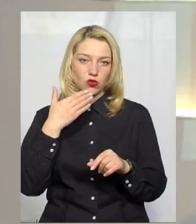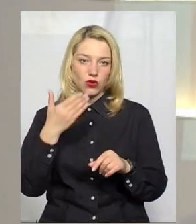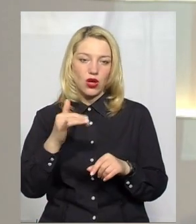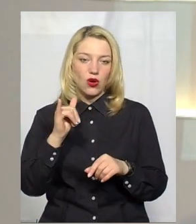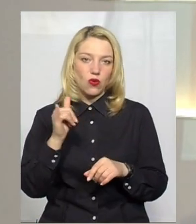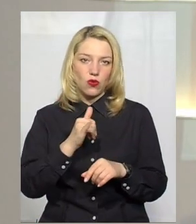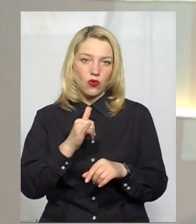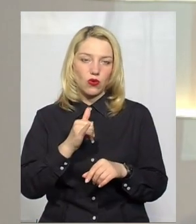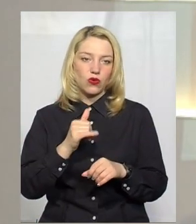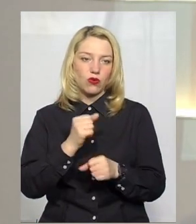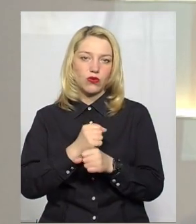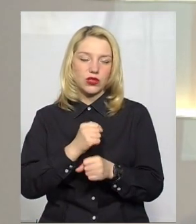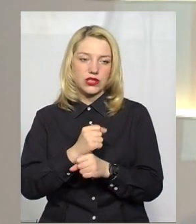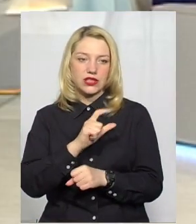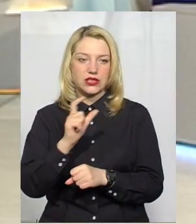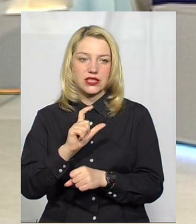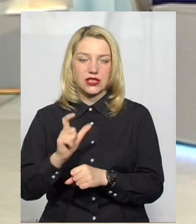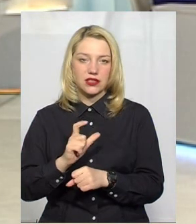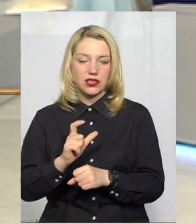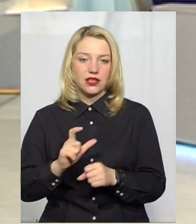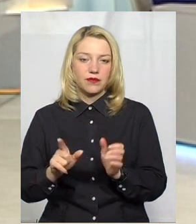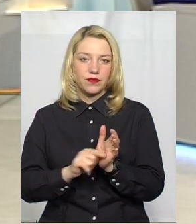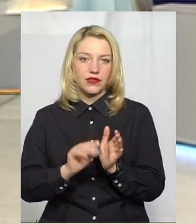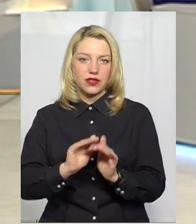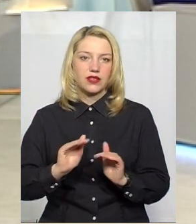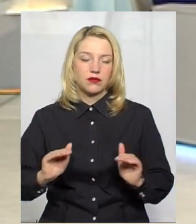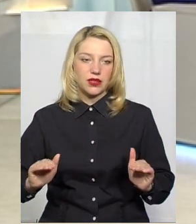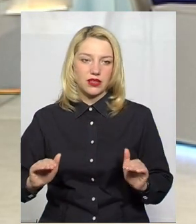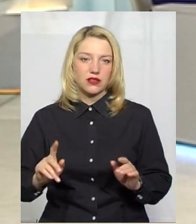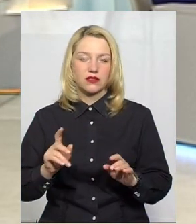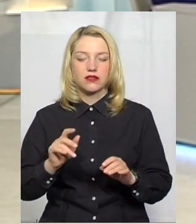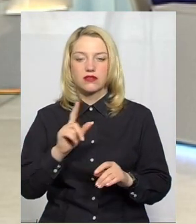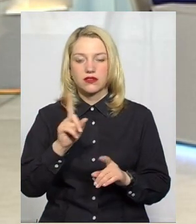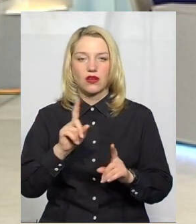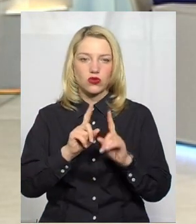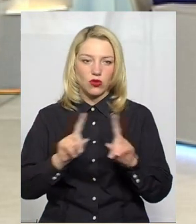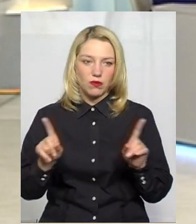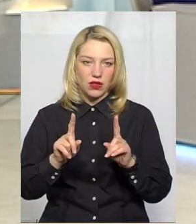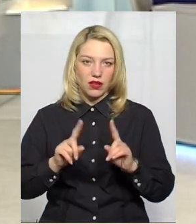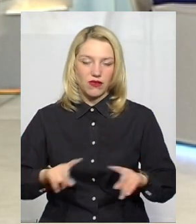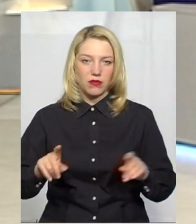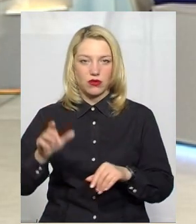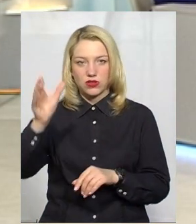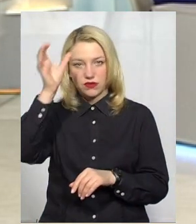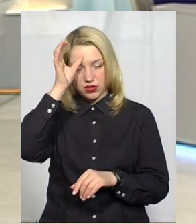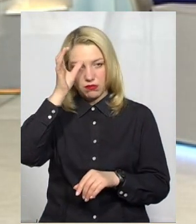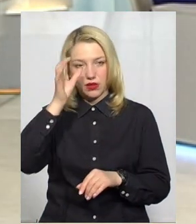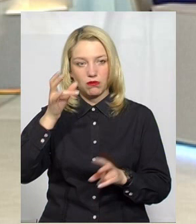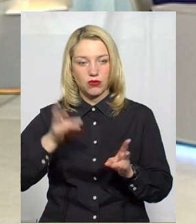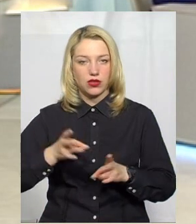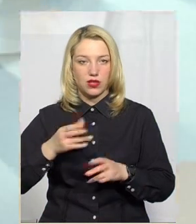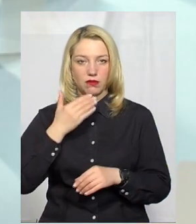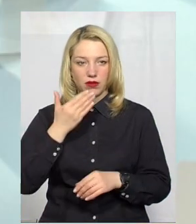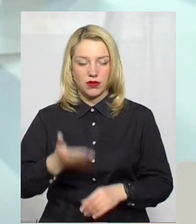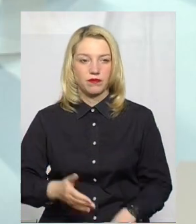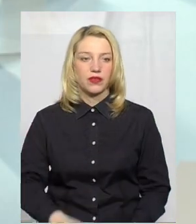роботі з дітьми з особливими освітніми потребами? Ви